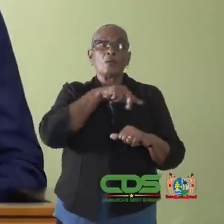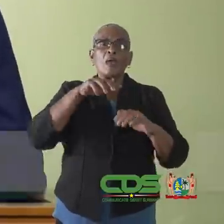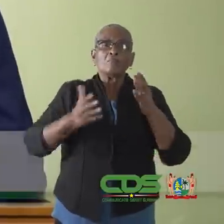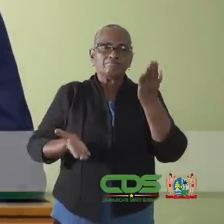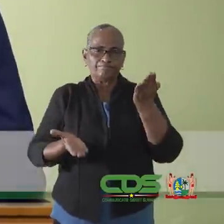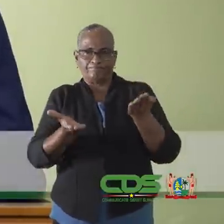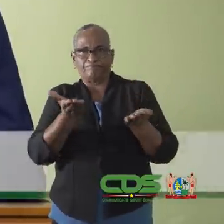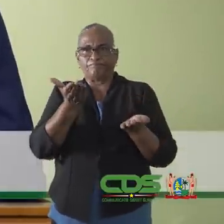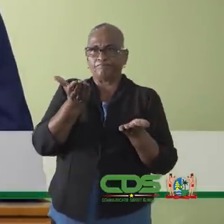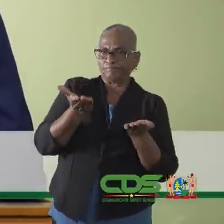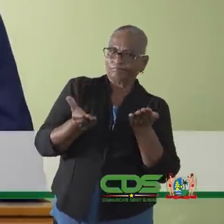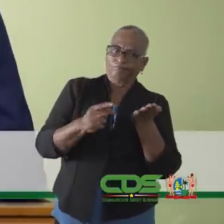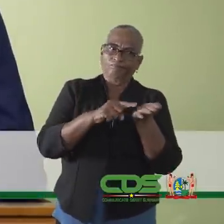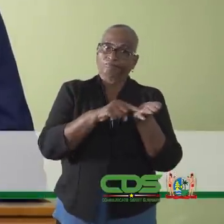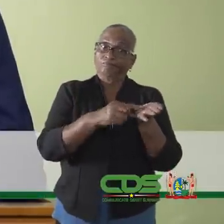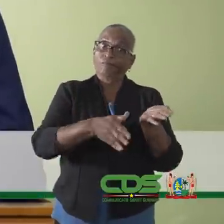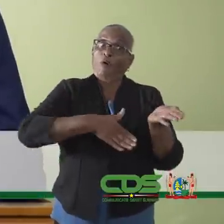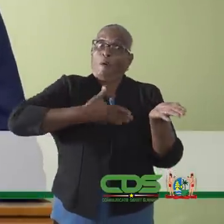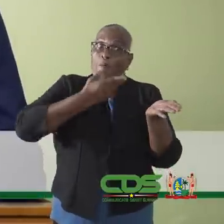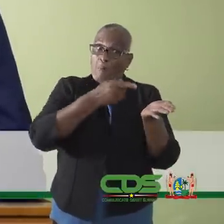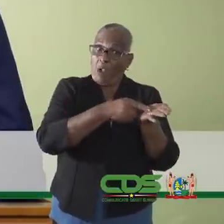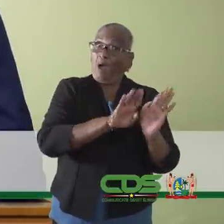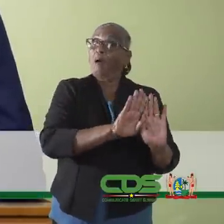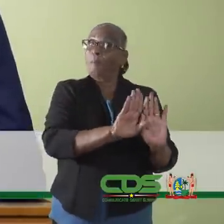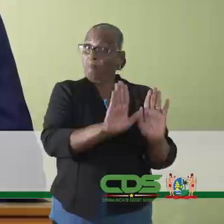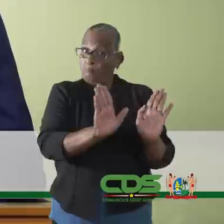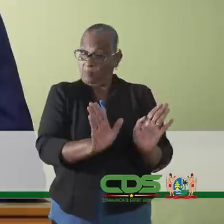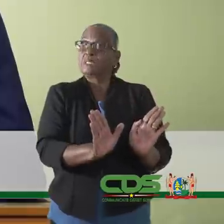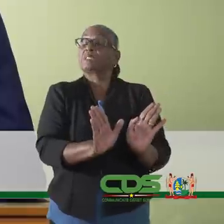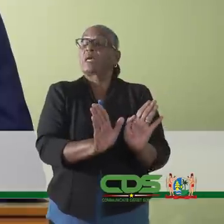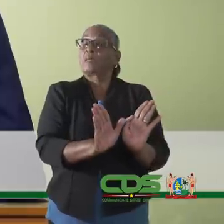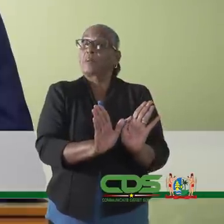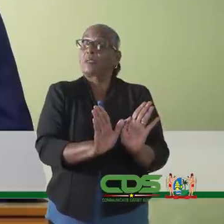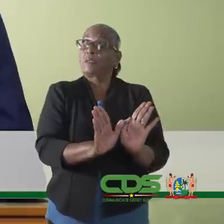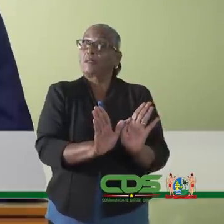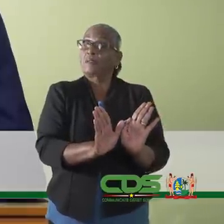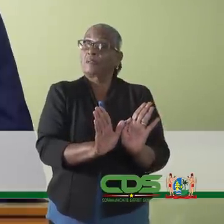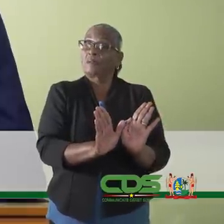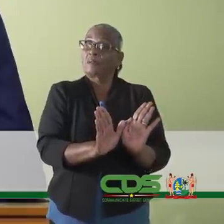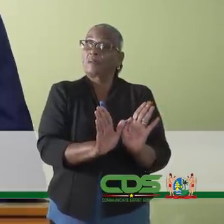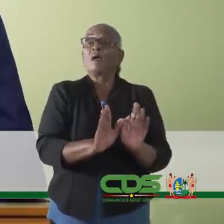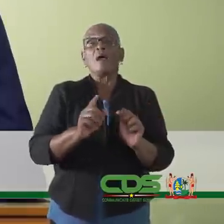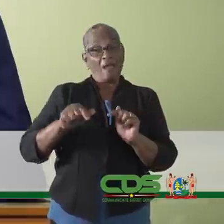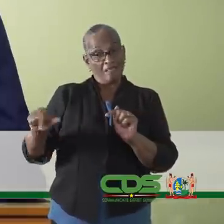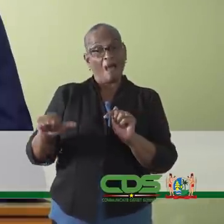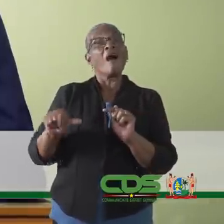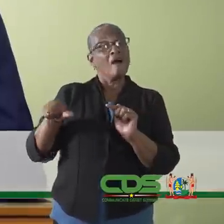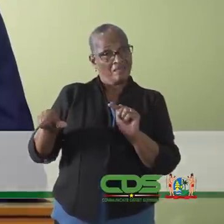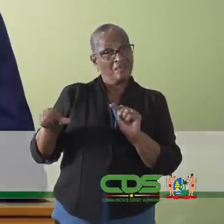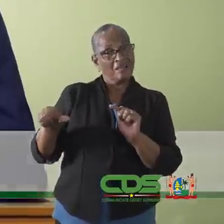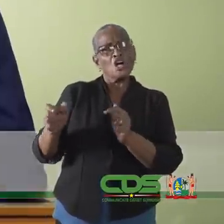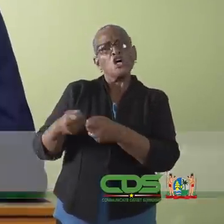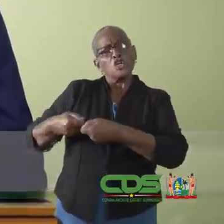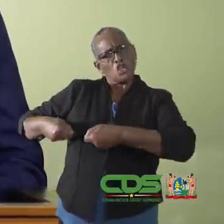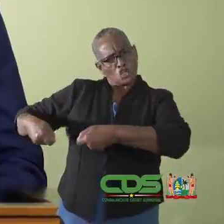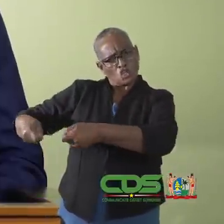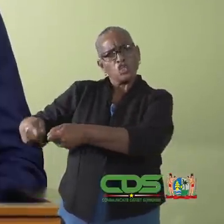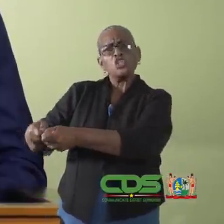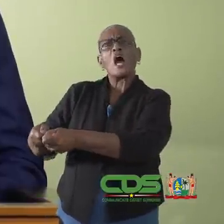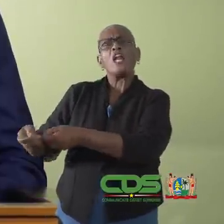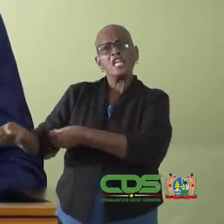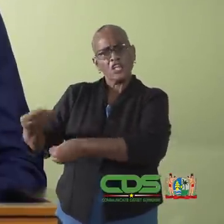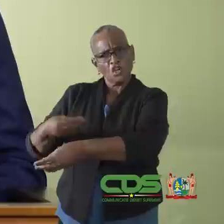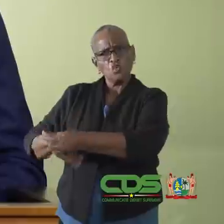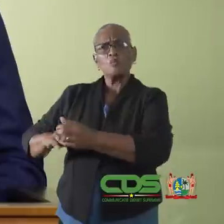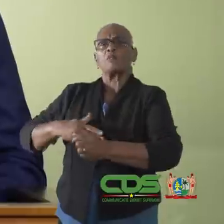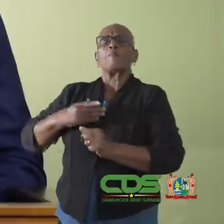Hierbij zoeken wij steeds balans tussen enerzijds het belang van bescherming van de volksgezondheid. En anderzijds